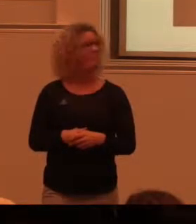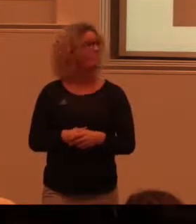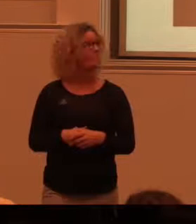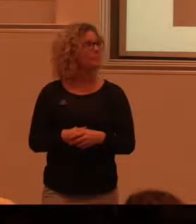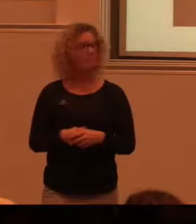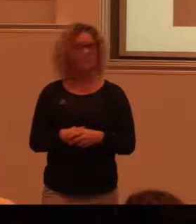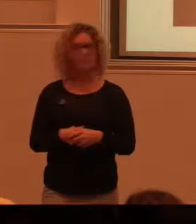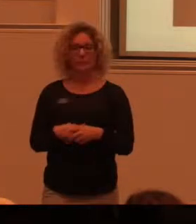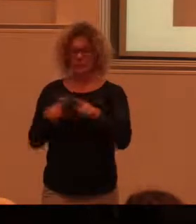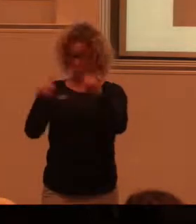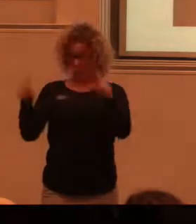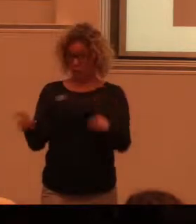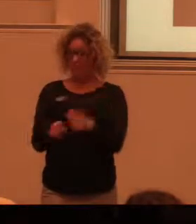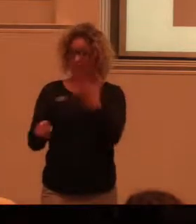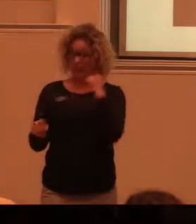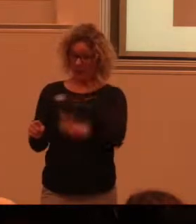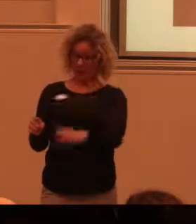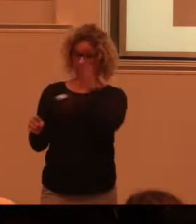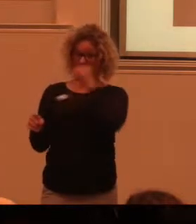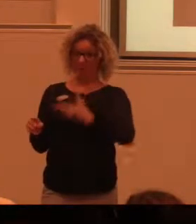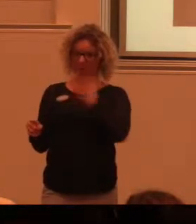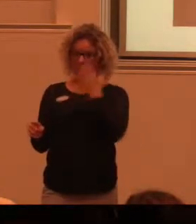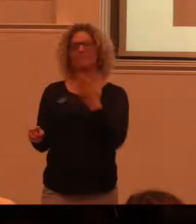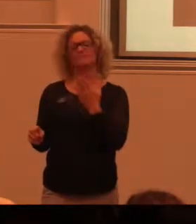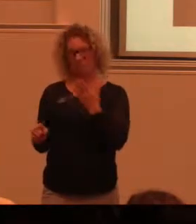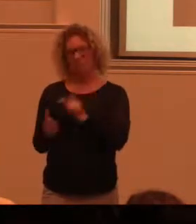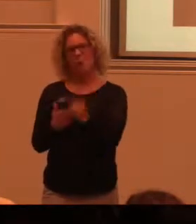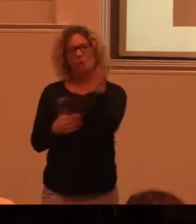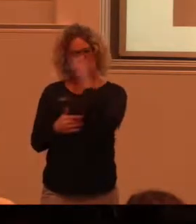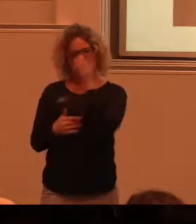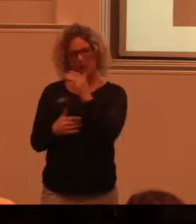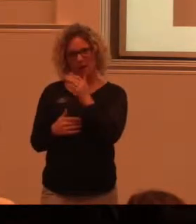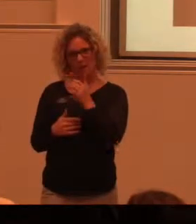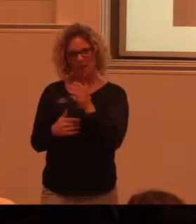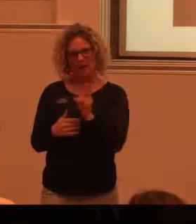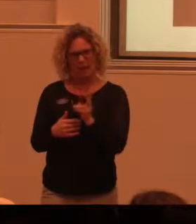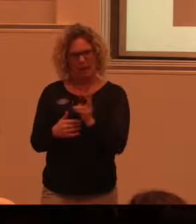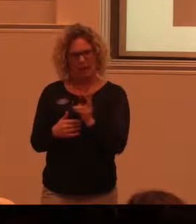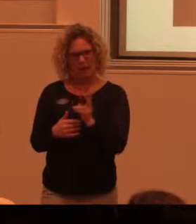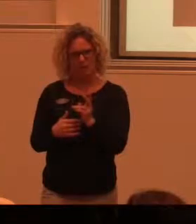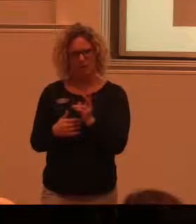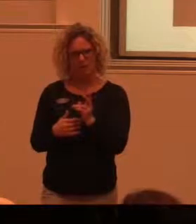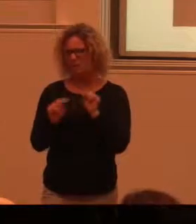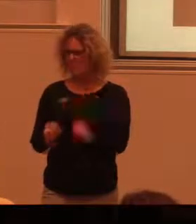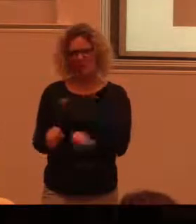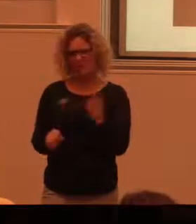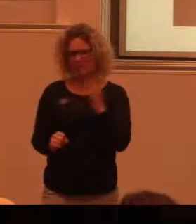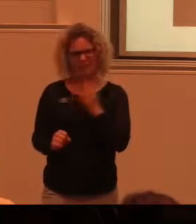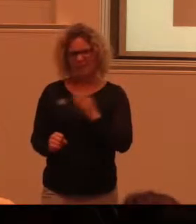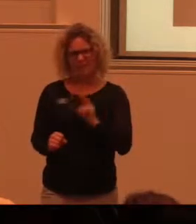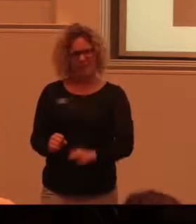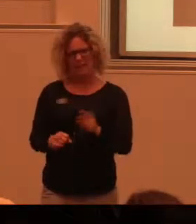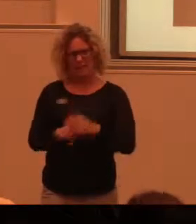Läsbara skyltar är ofta ett problem. Eller borde inte vara det.